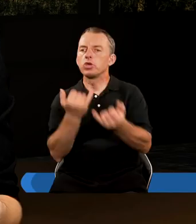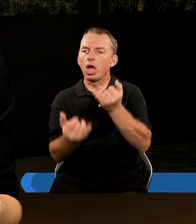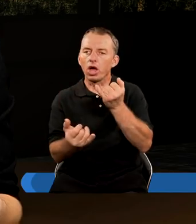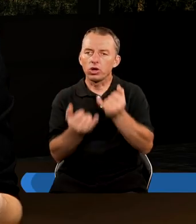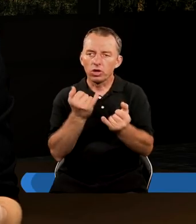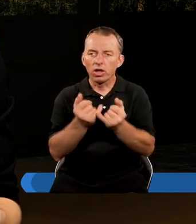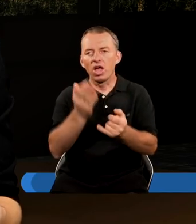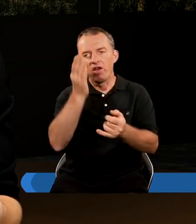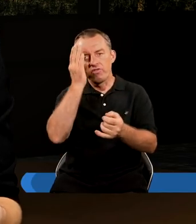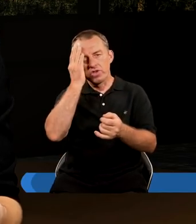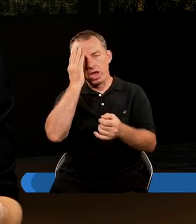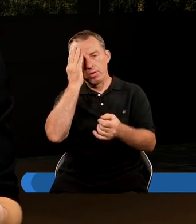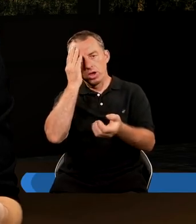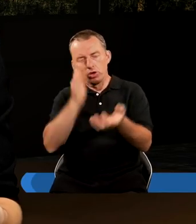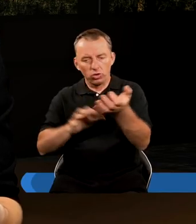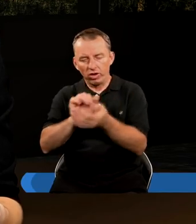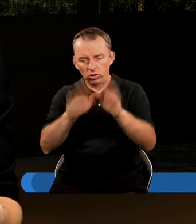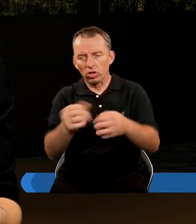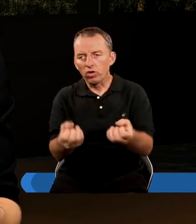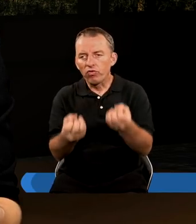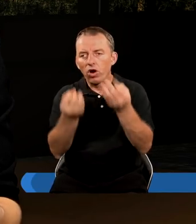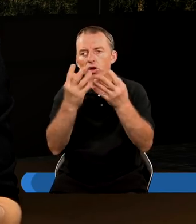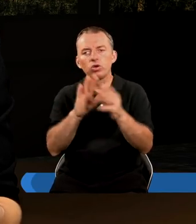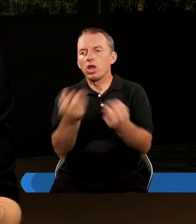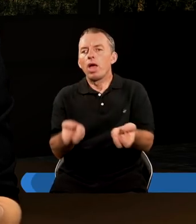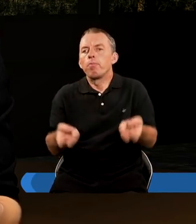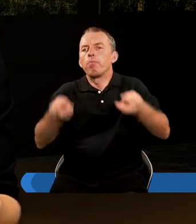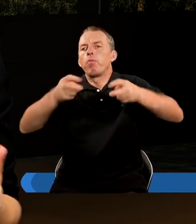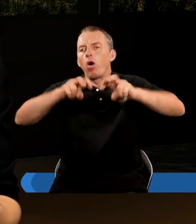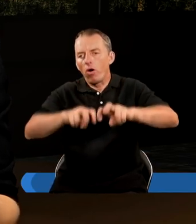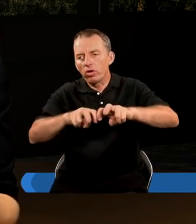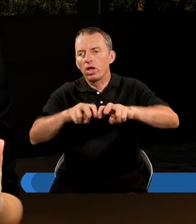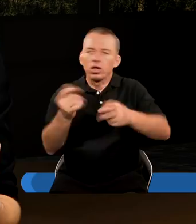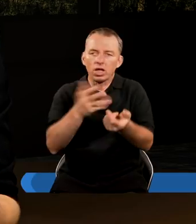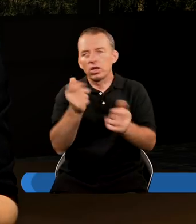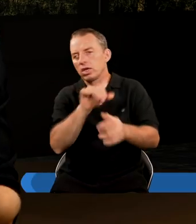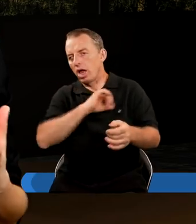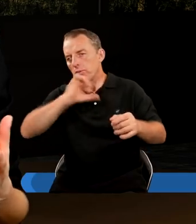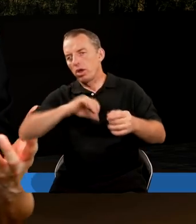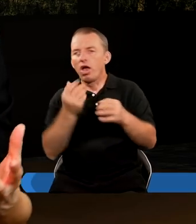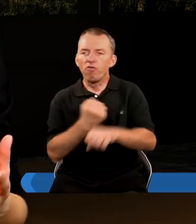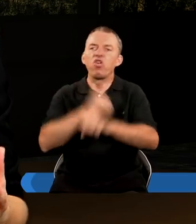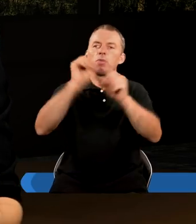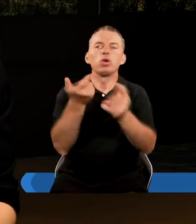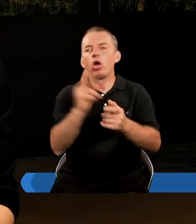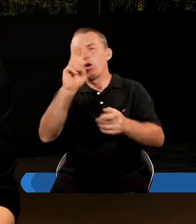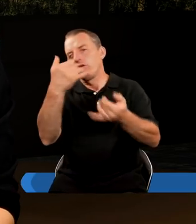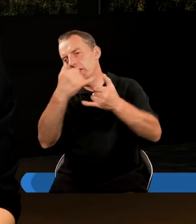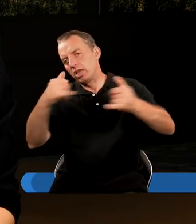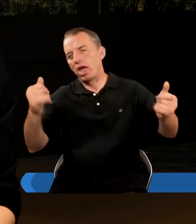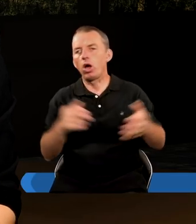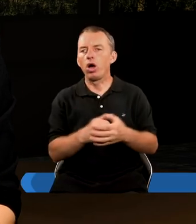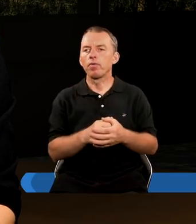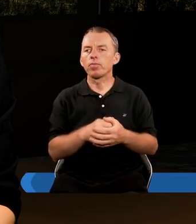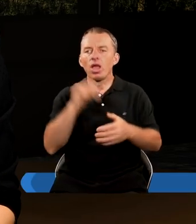wiemy, że świat został stworzony przez Boga, a nie powstał gdzieś tam sam z siebie, wybuch, nie wiem, cokolwiek innego,